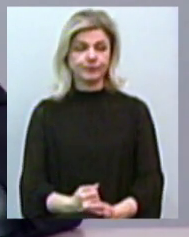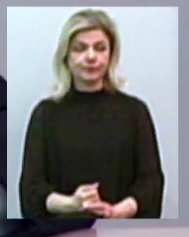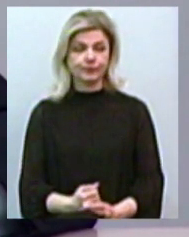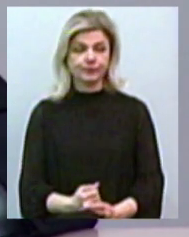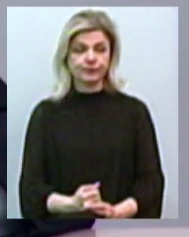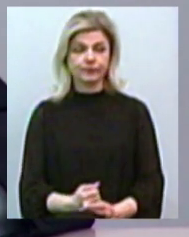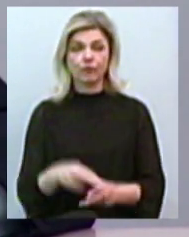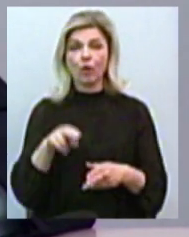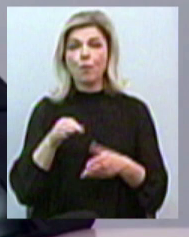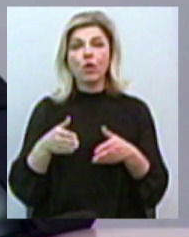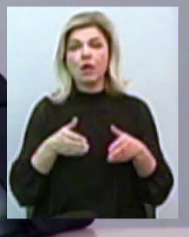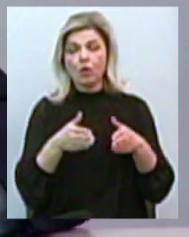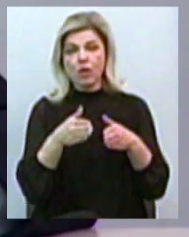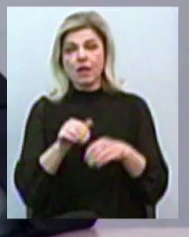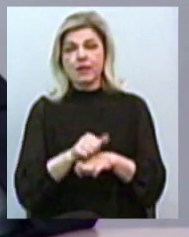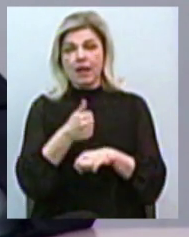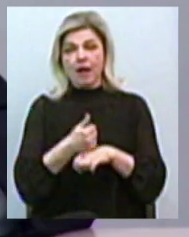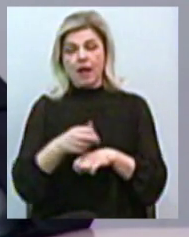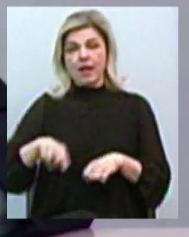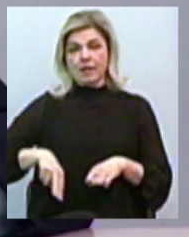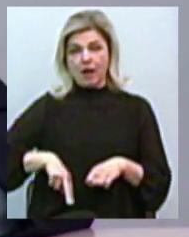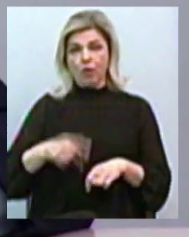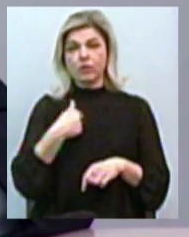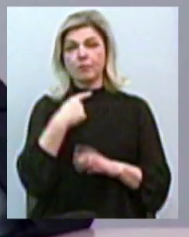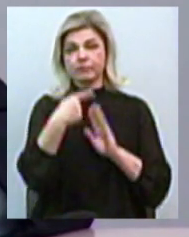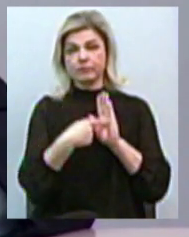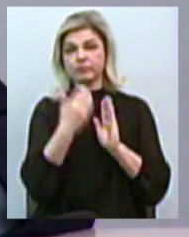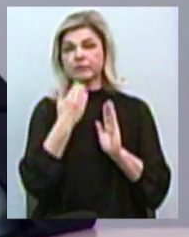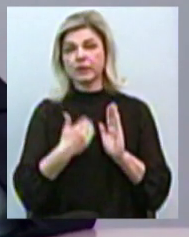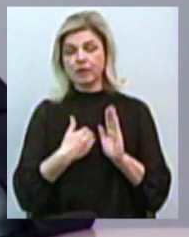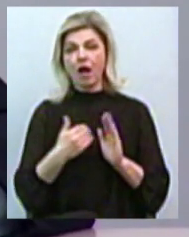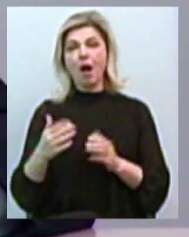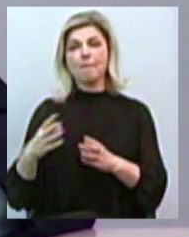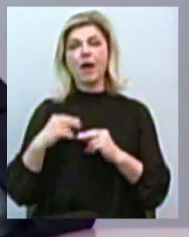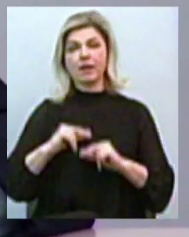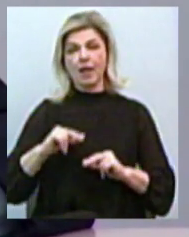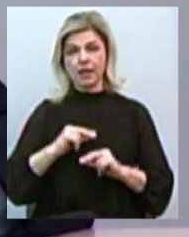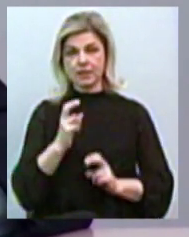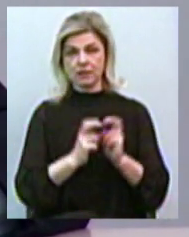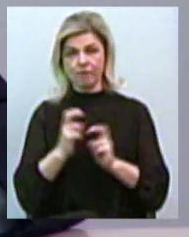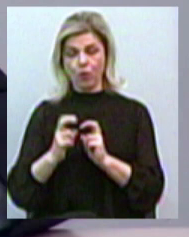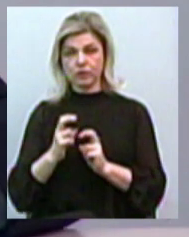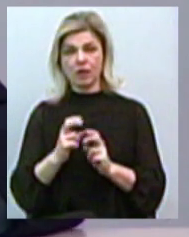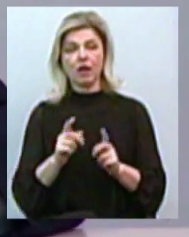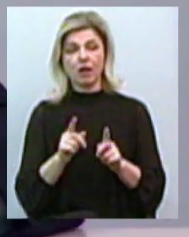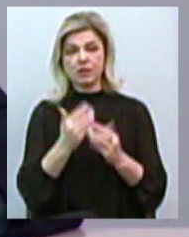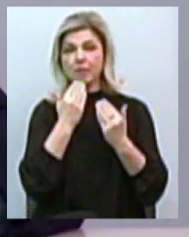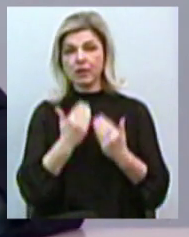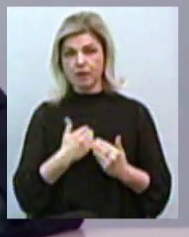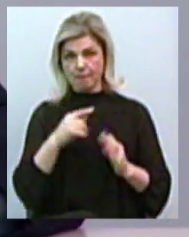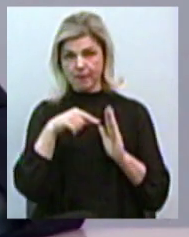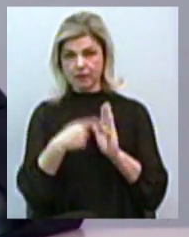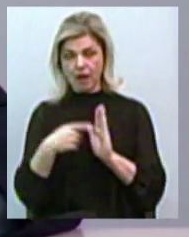По дорозі генеральний директор мені задає питання. Партнери завода задають питання.